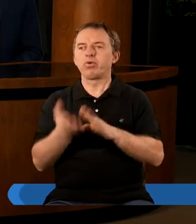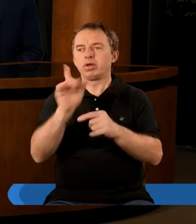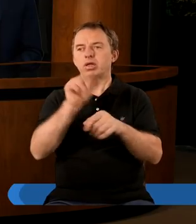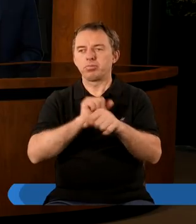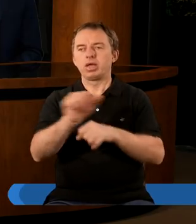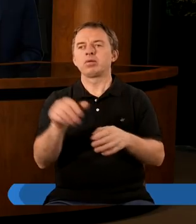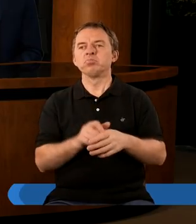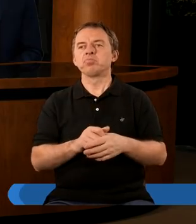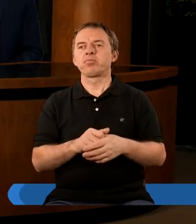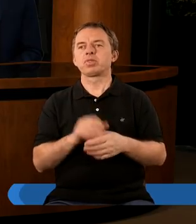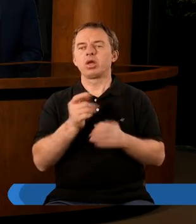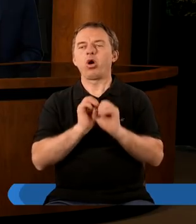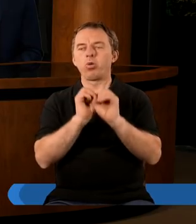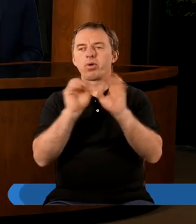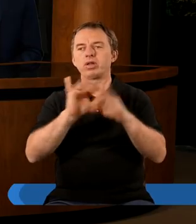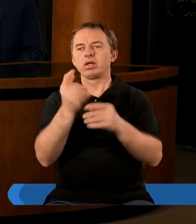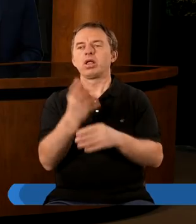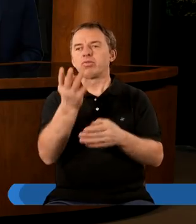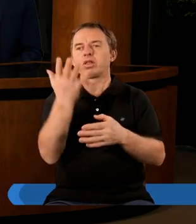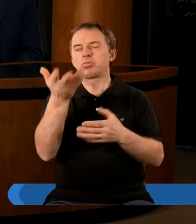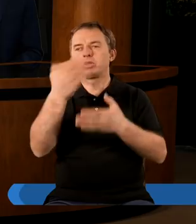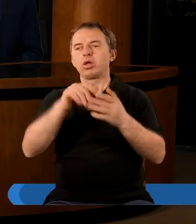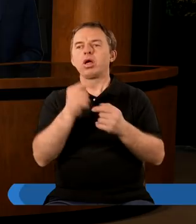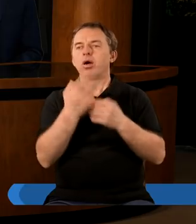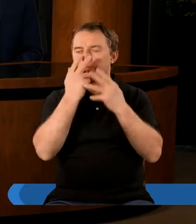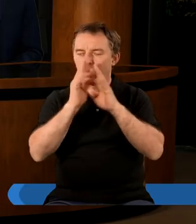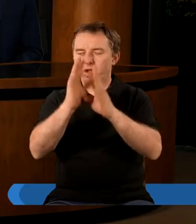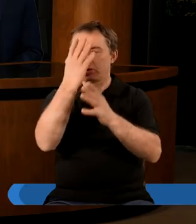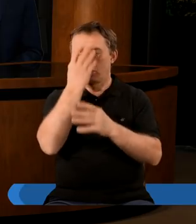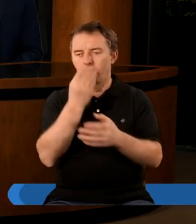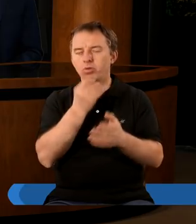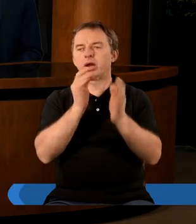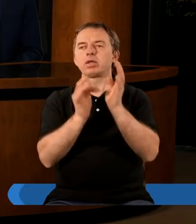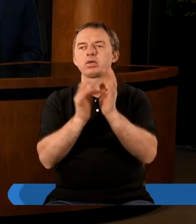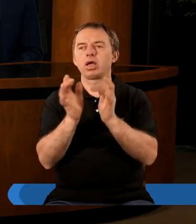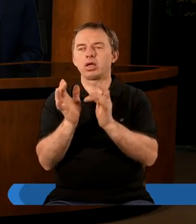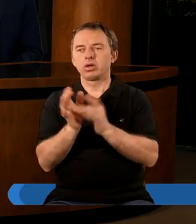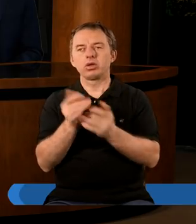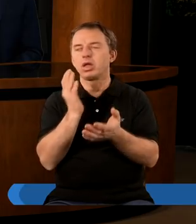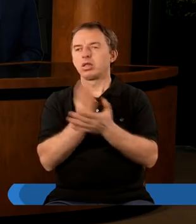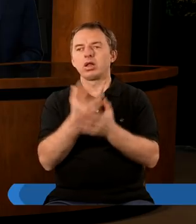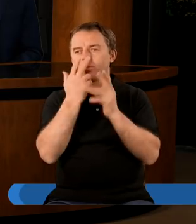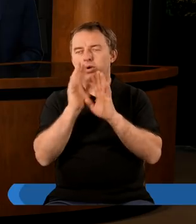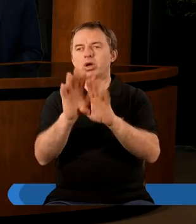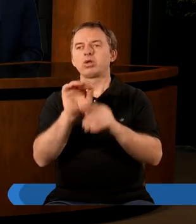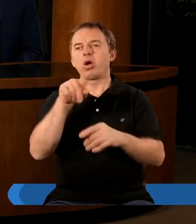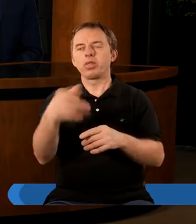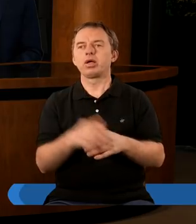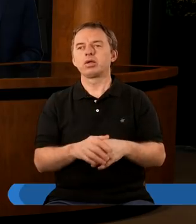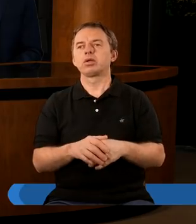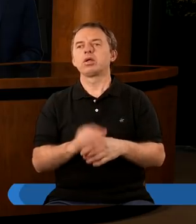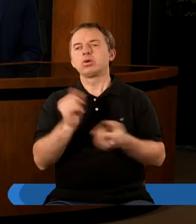rzeczywiście On jest. I Księga Objawienia, czwarty i piąty rodział szczególnie pokazuje ten obraz Chrystusa. To nie jest tylko tekst, który pokazuje o tym,